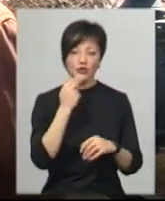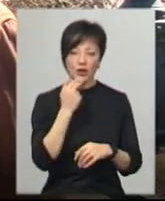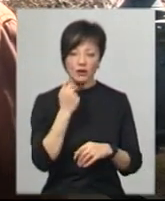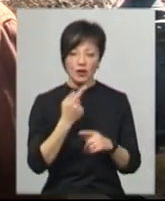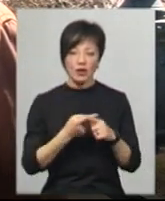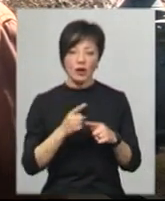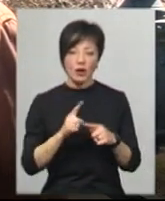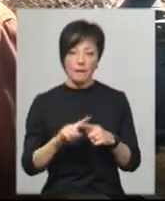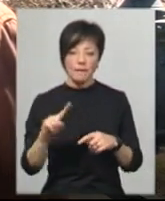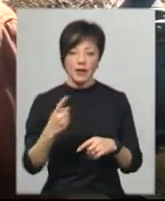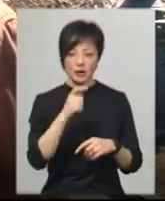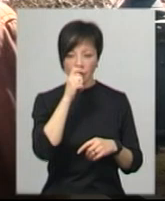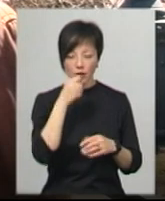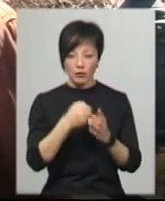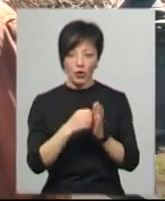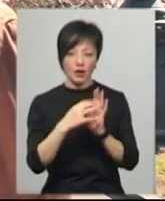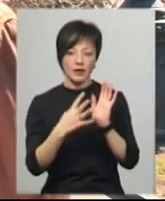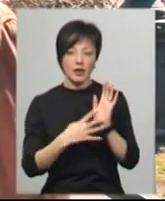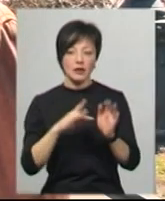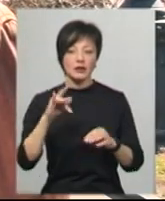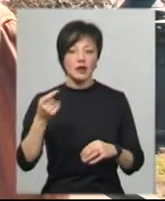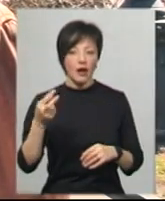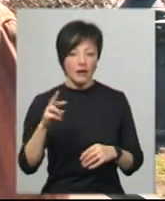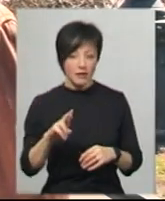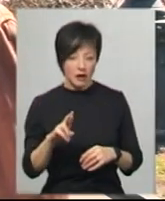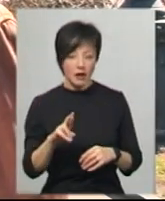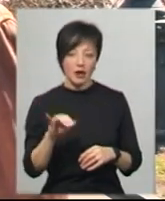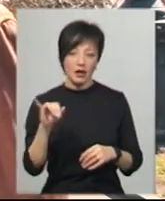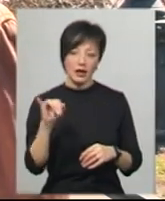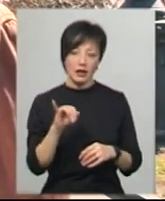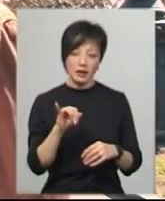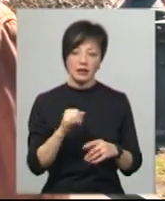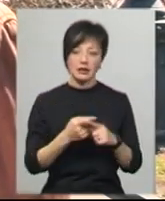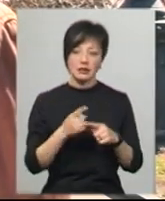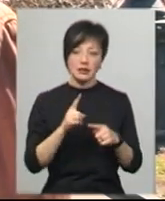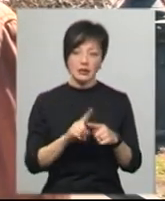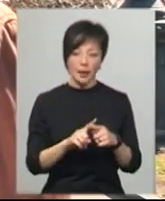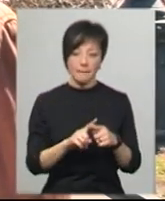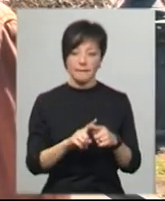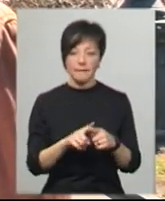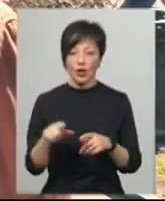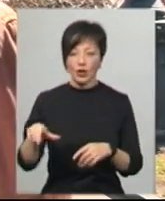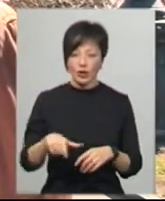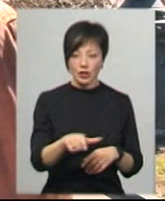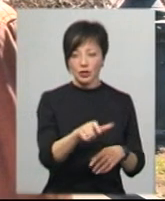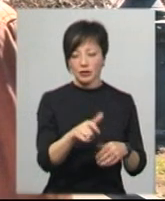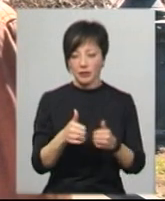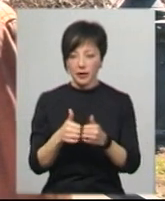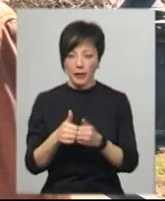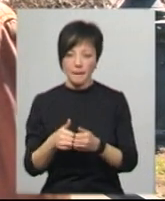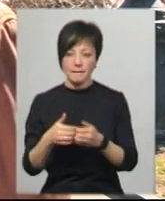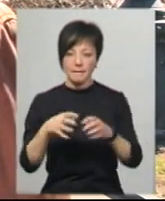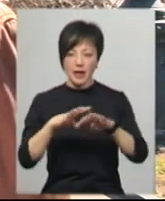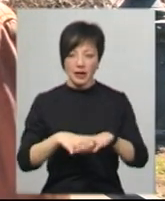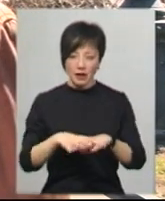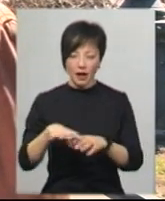кореневих водах з 1 квітня по 19 травня. І в приладкових системах водой – це протоки, герла, стариці, мільіоративні канали,